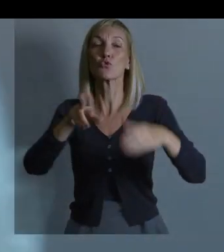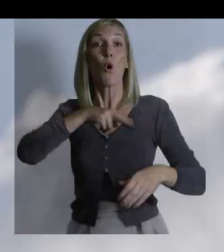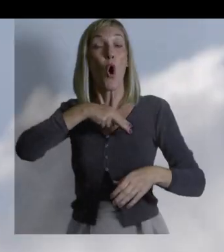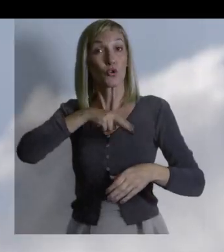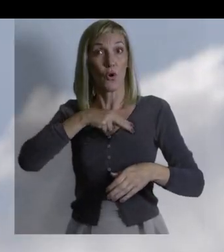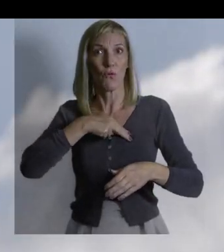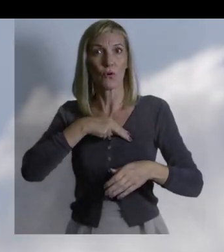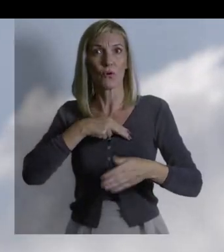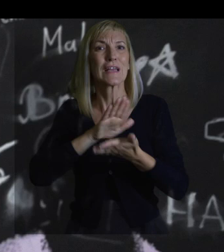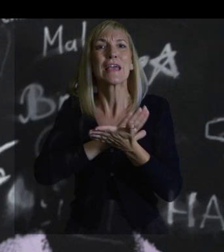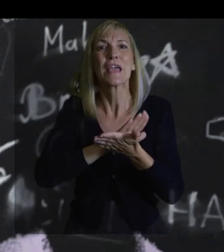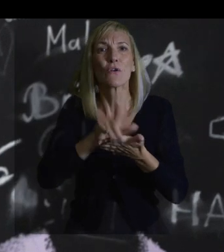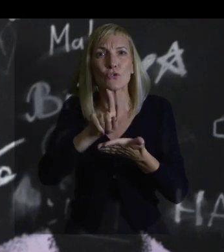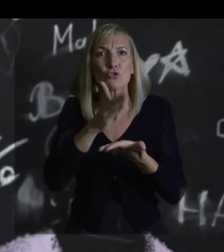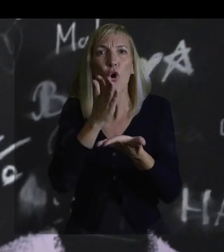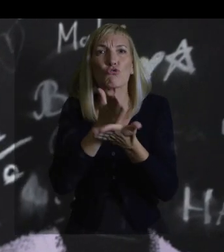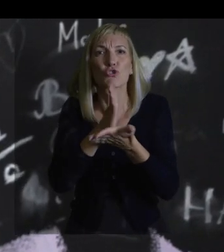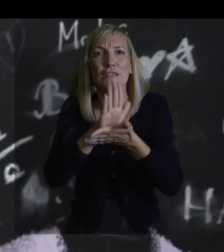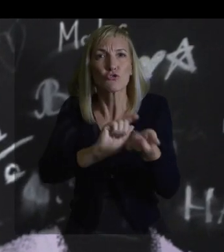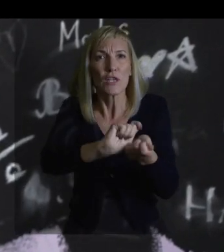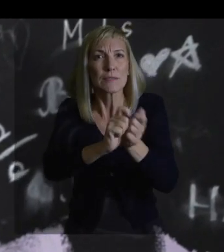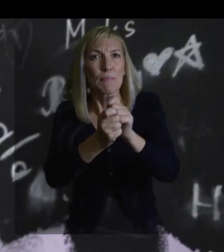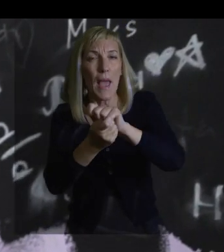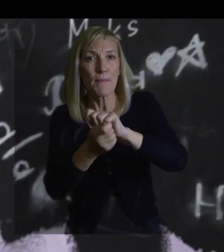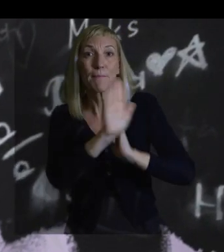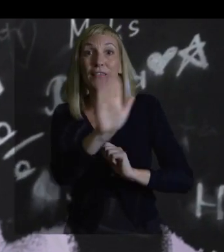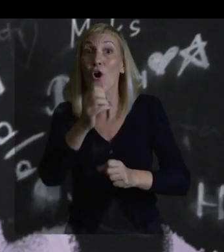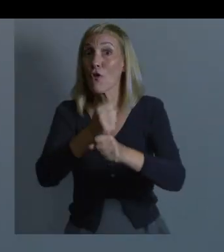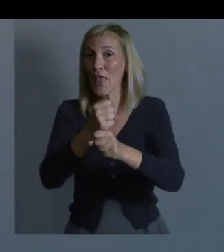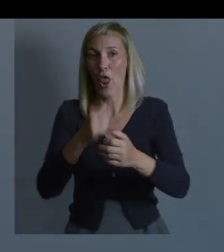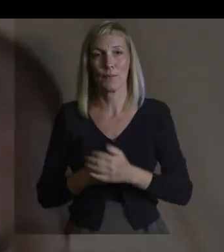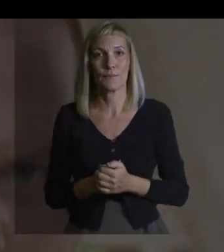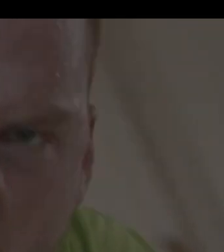in naredijo nekaj, da enostavno premaknejo vsaj svojega dela.